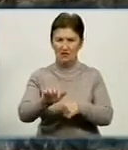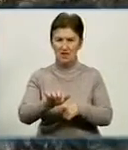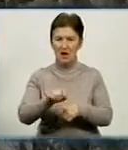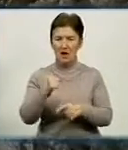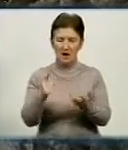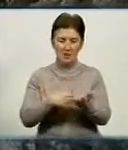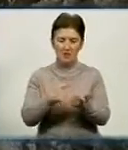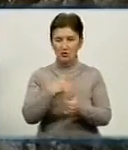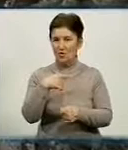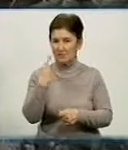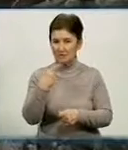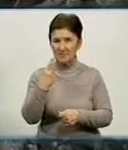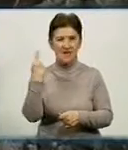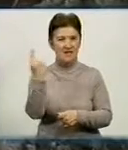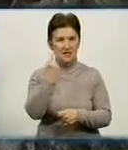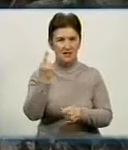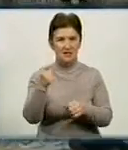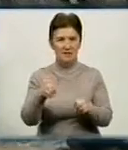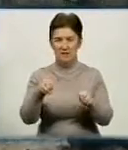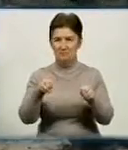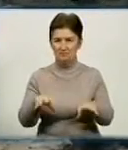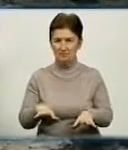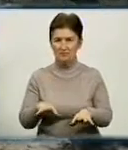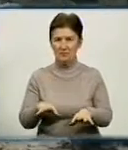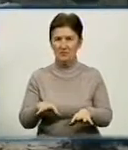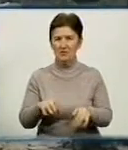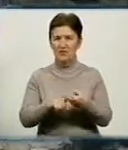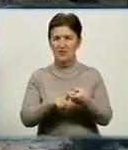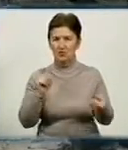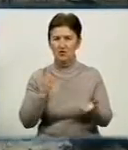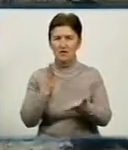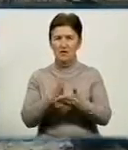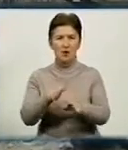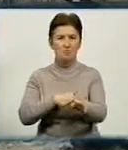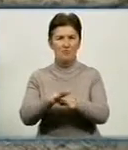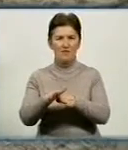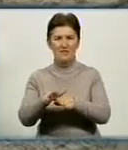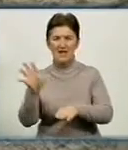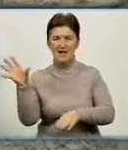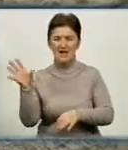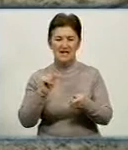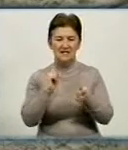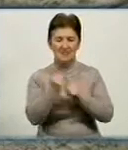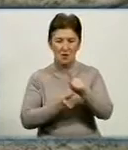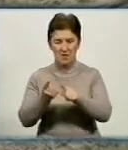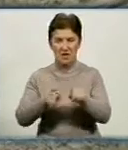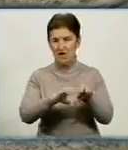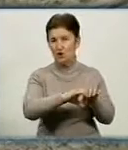неодноразово заявляла, єдиним вирішенням постійних поривів та аварійних відключень є повна заміна труб та на цих вулицях.